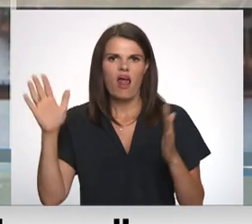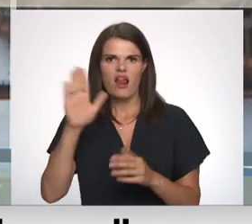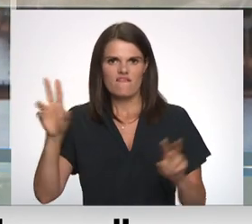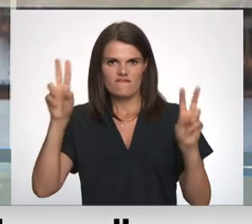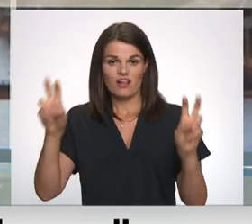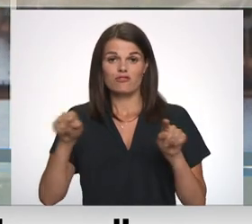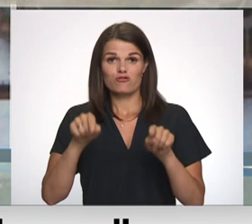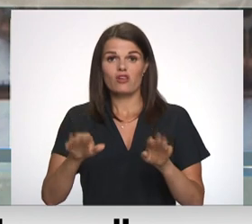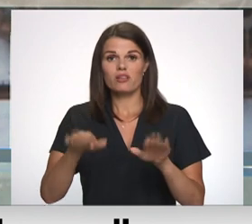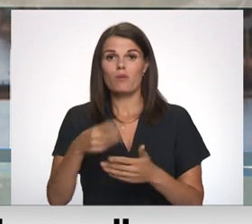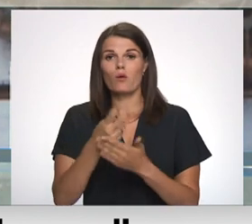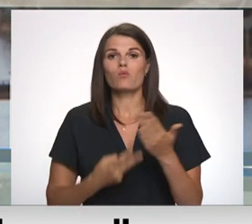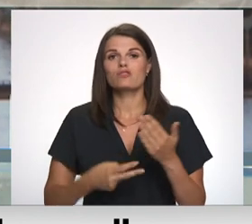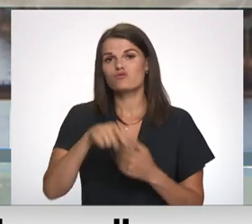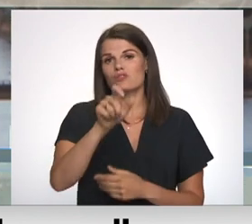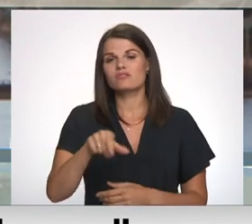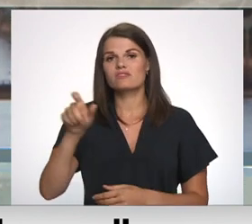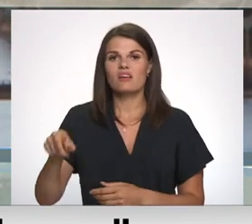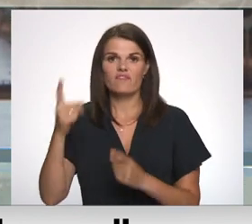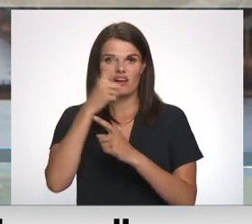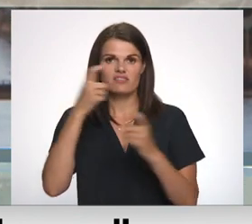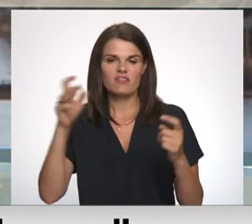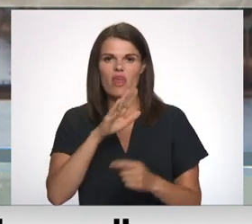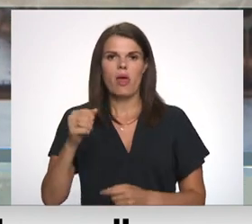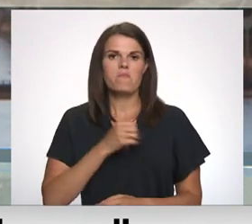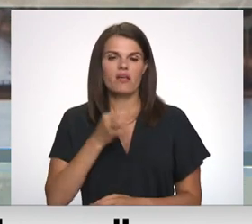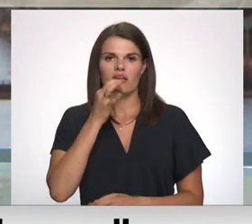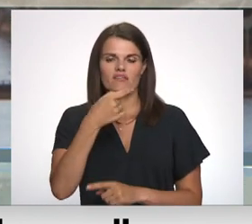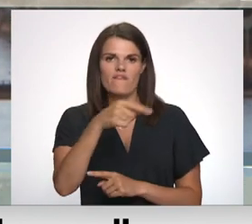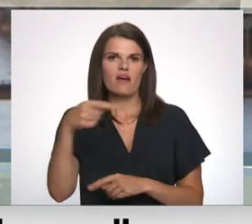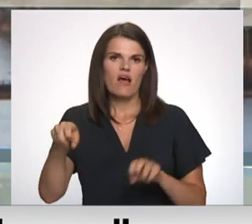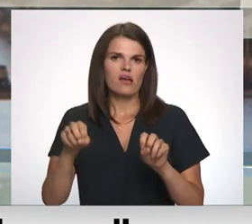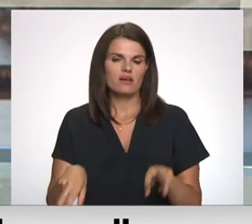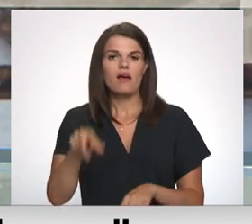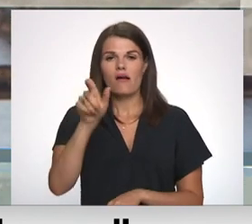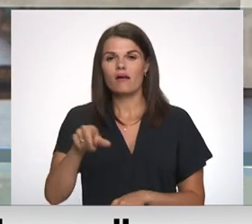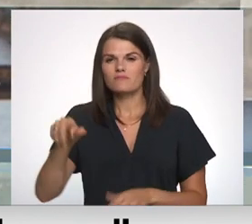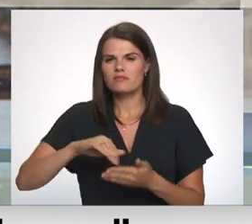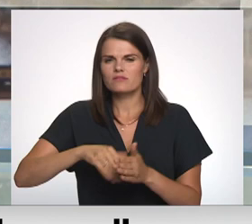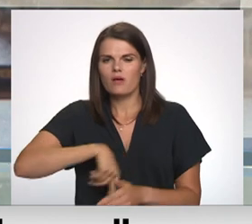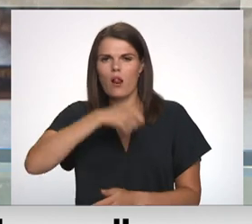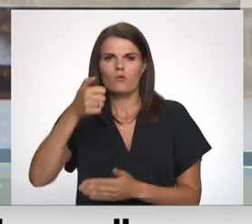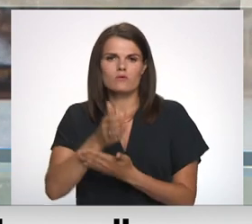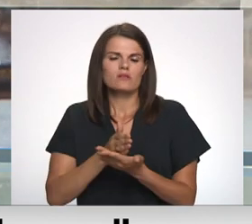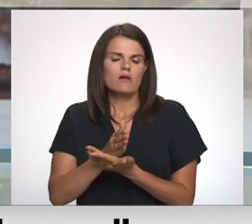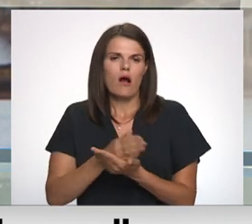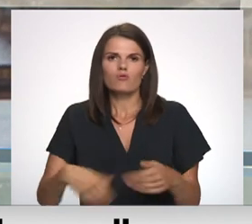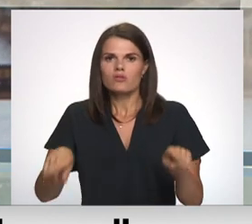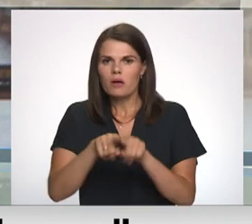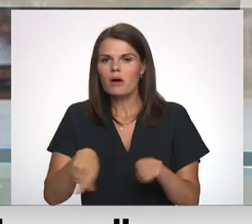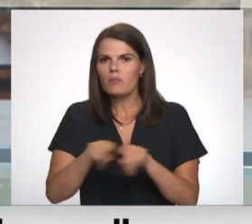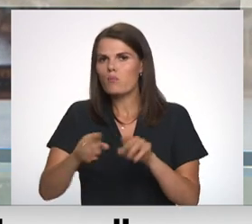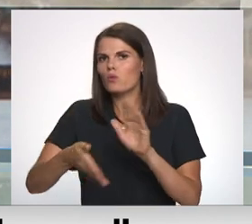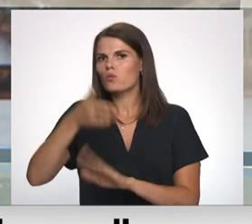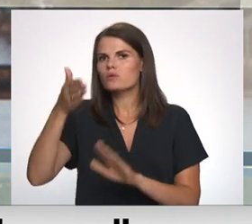noslīgušo cilvēku statistiku valstī nebaidās teikt vairāk eksperti. Situācija jau gadiem neuzlabojas, un tādēļ arī šogad